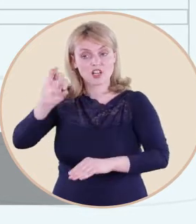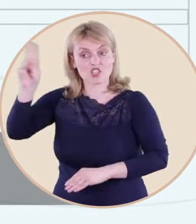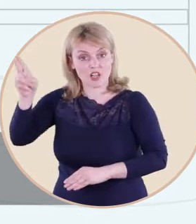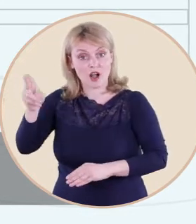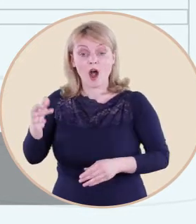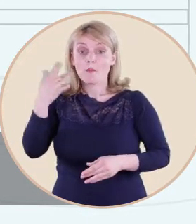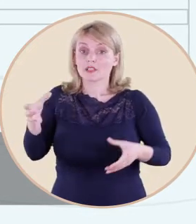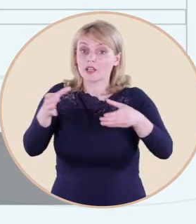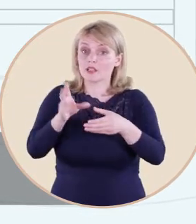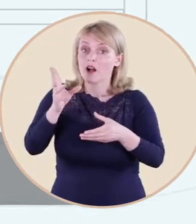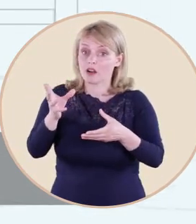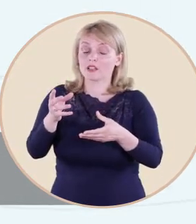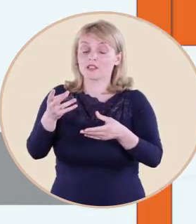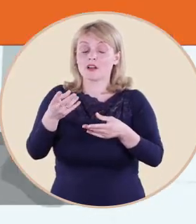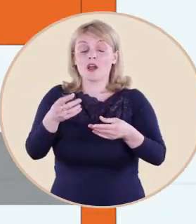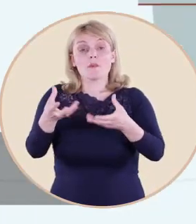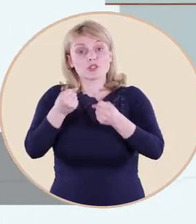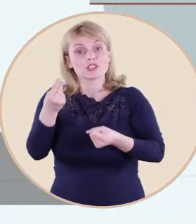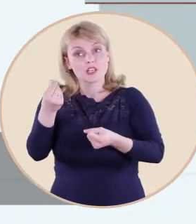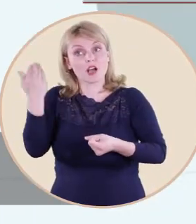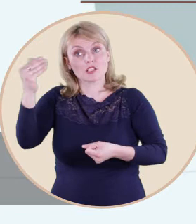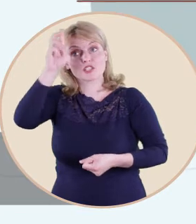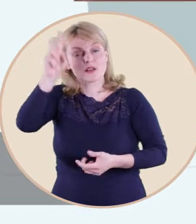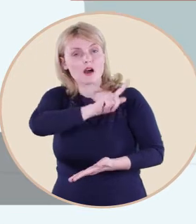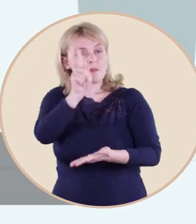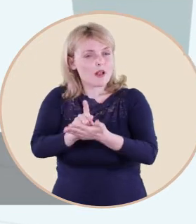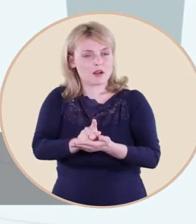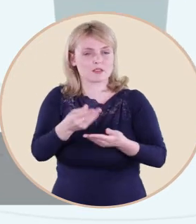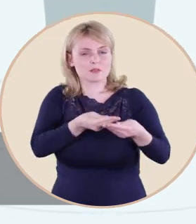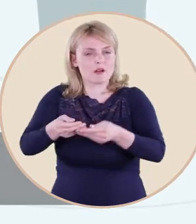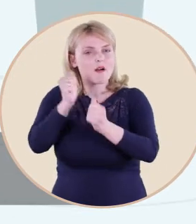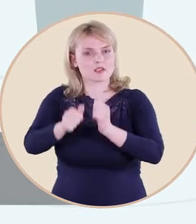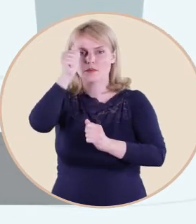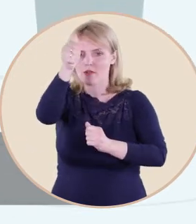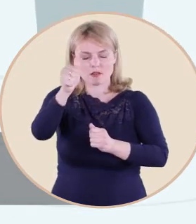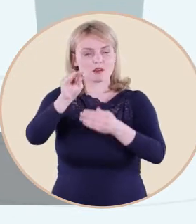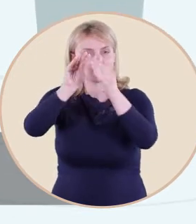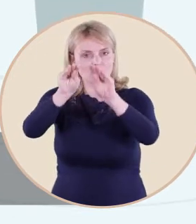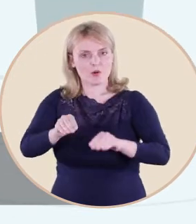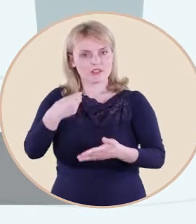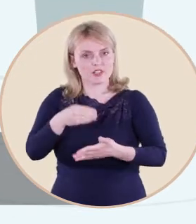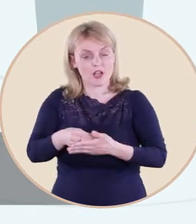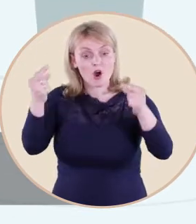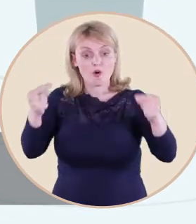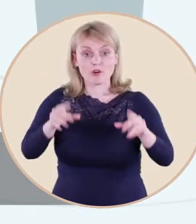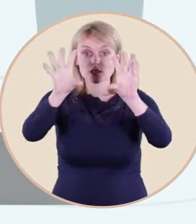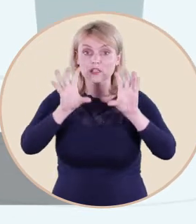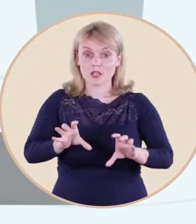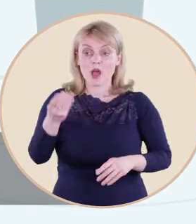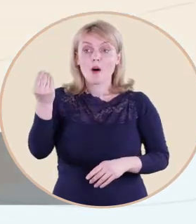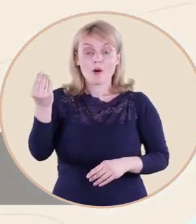raportul financiar la CEC, iar formațiunile politice care primesc bani din bugetul de stat sunt obligate să prezinte lunar rapoarte